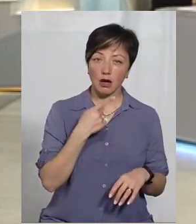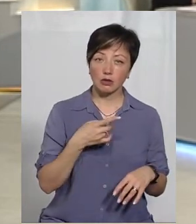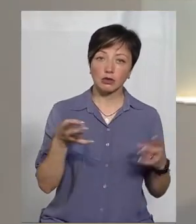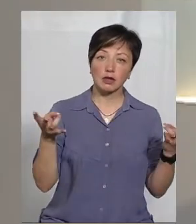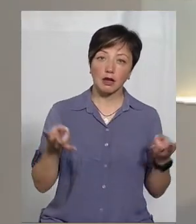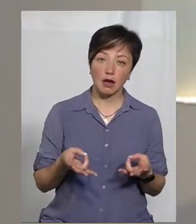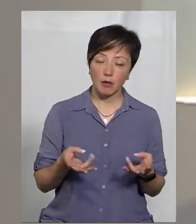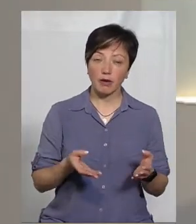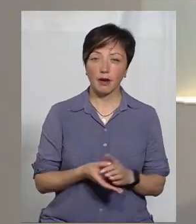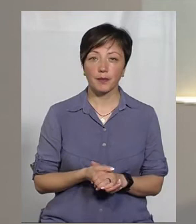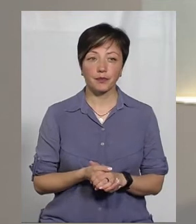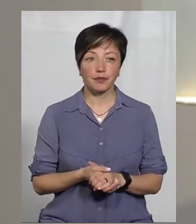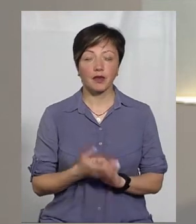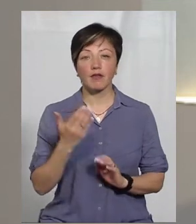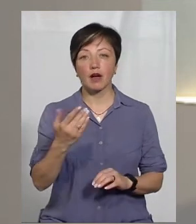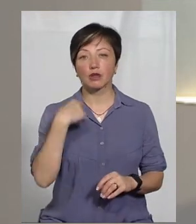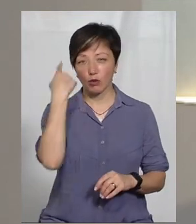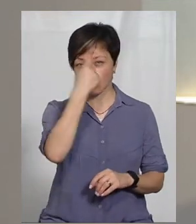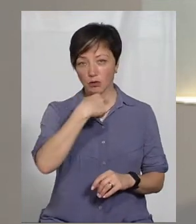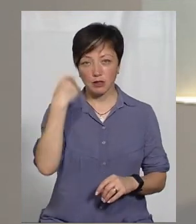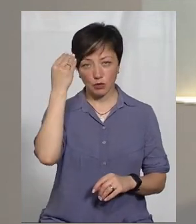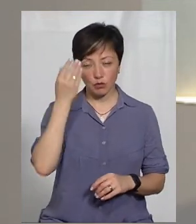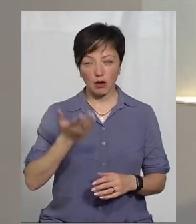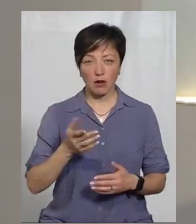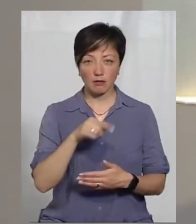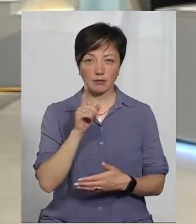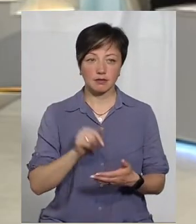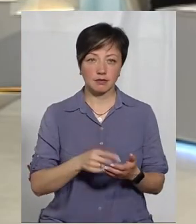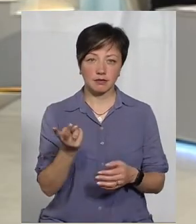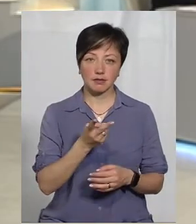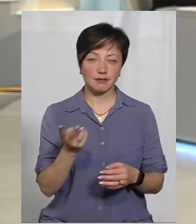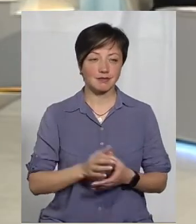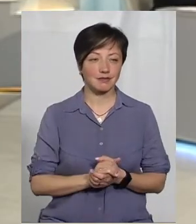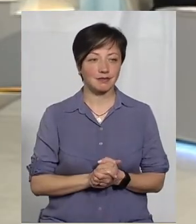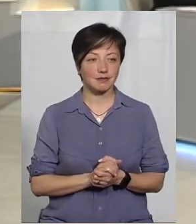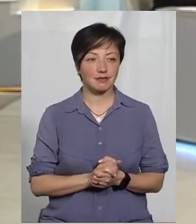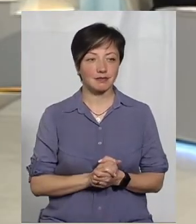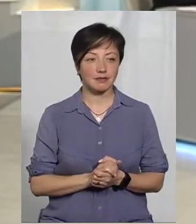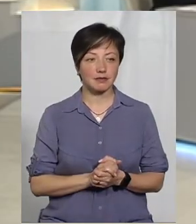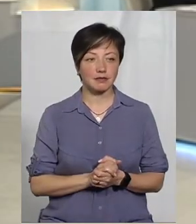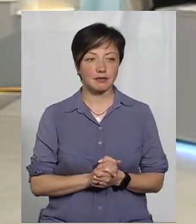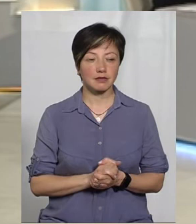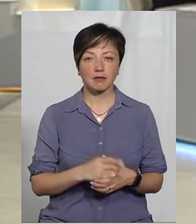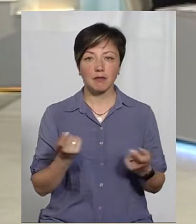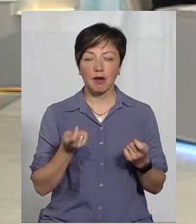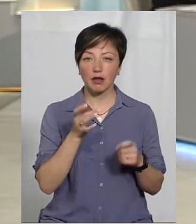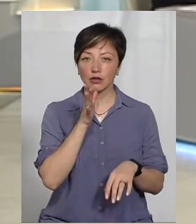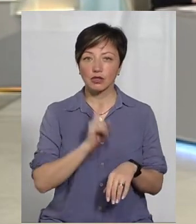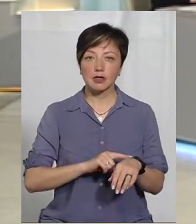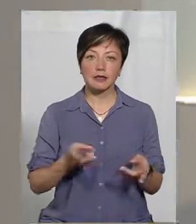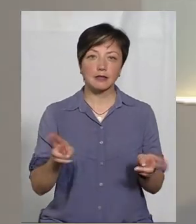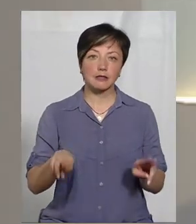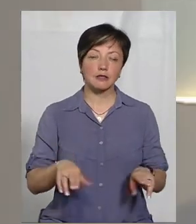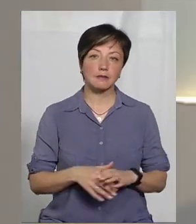що треба. А ваша особиста думка, вас обох, до вас двох запитання, бо в нас вже зовсім мало